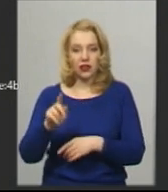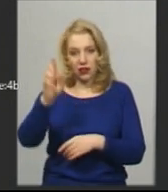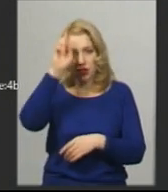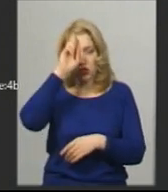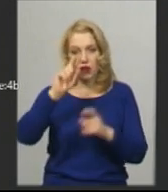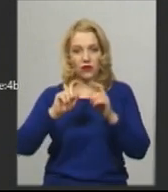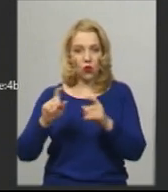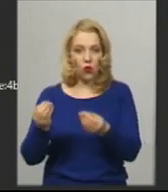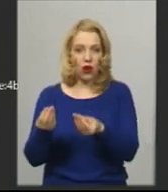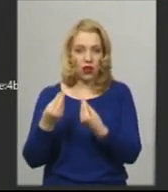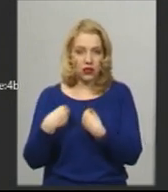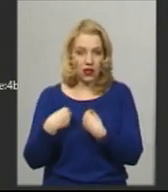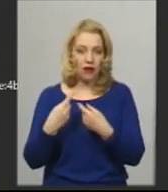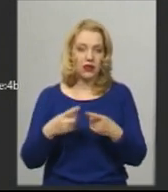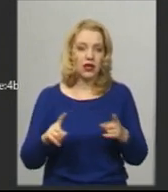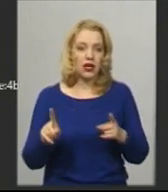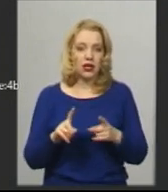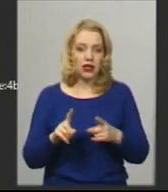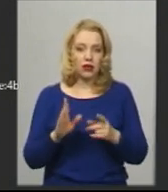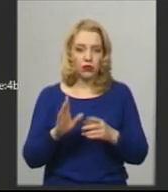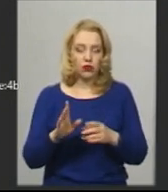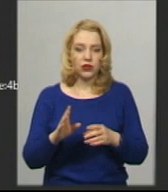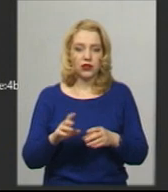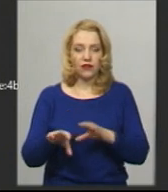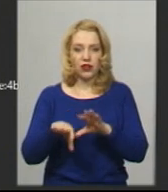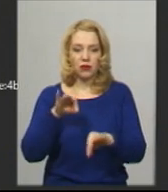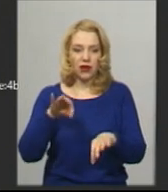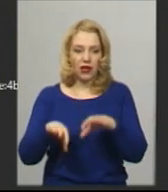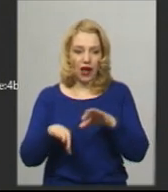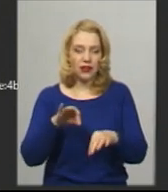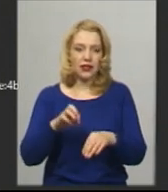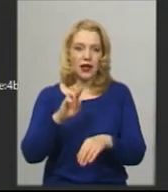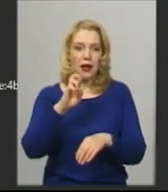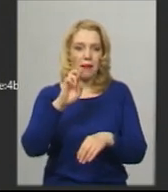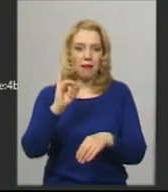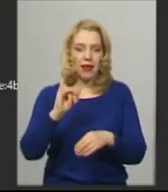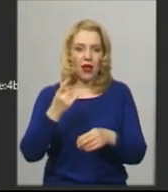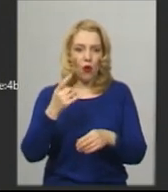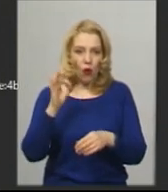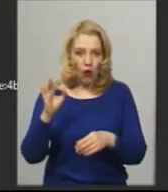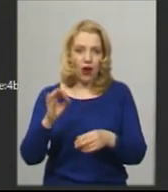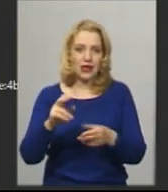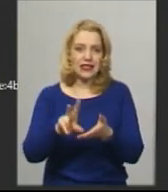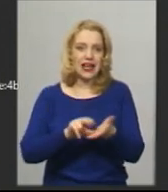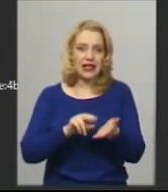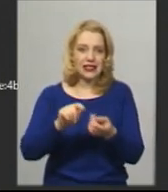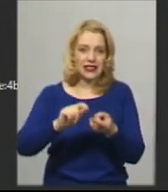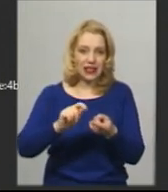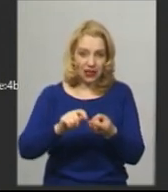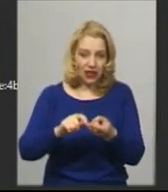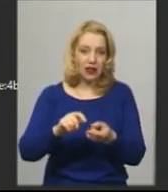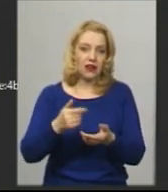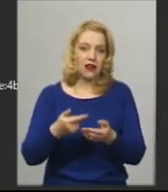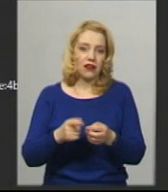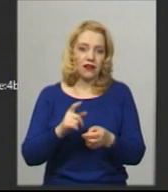органи ставлять. Це ті бригади, які будуть відбирати зразки біоматеріалу. І, власне, ми так само